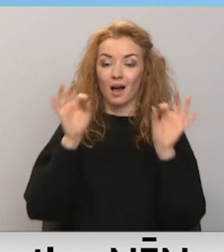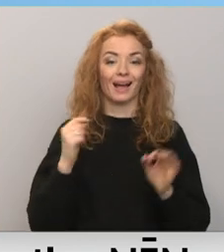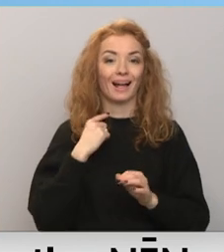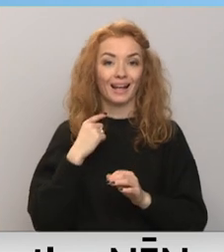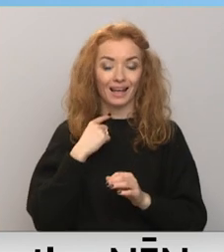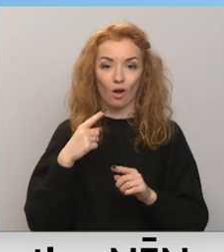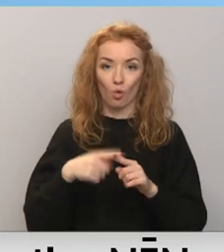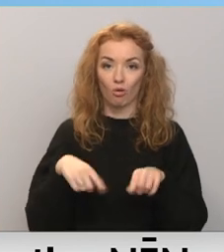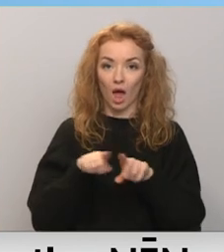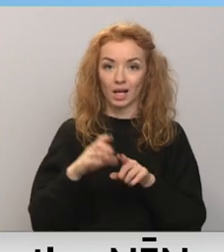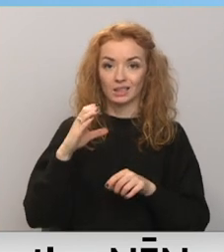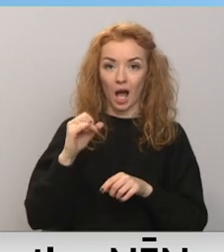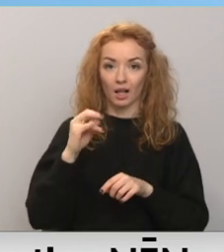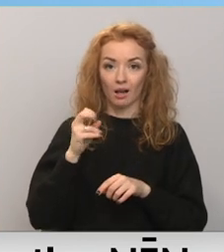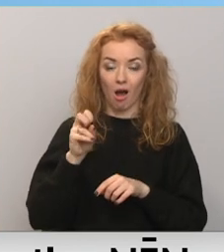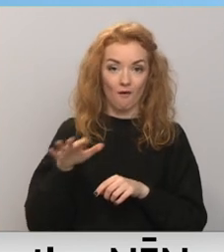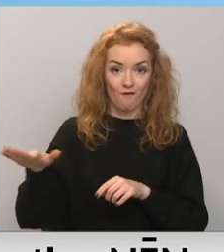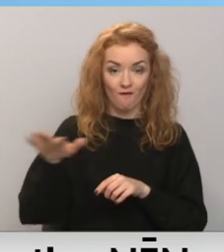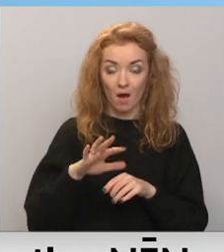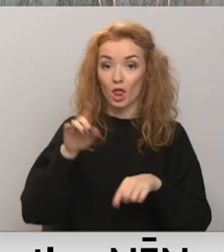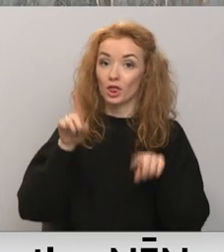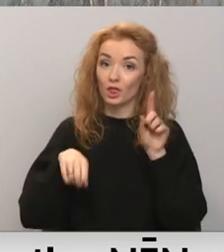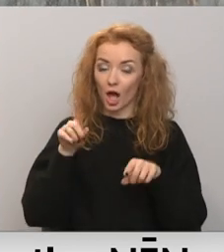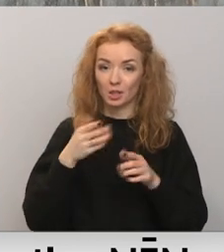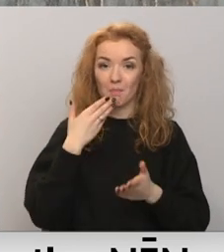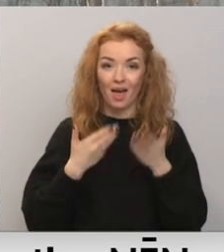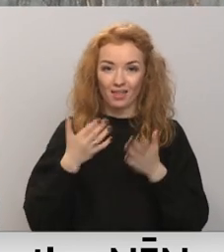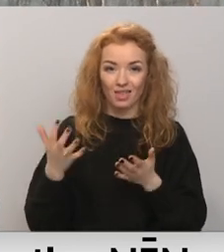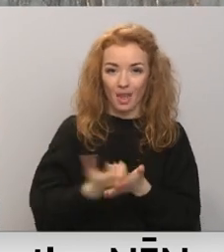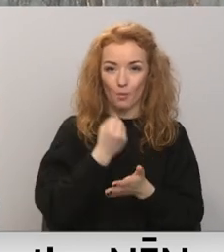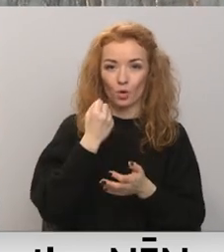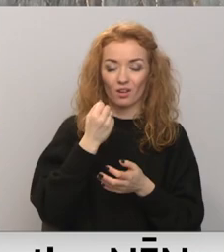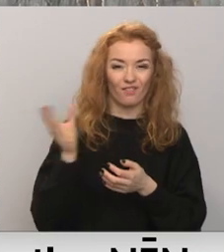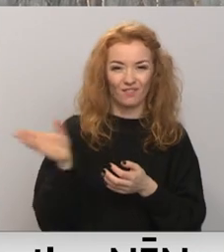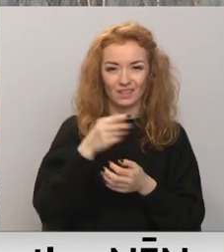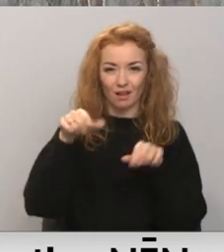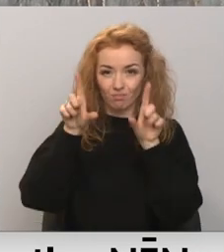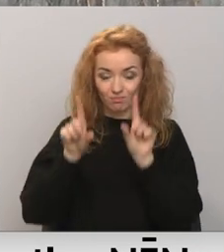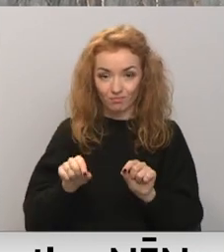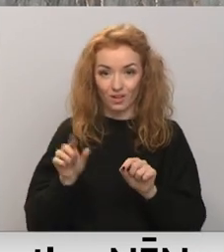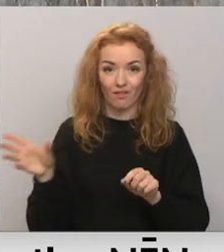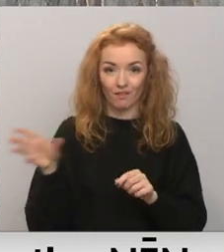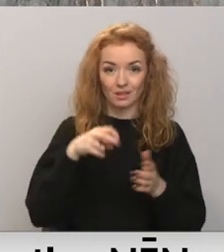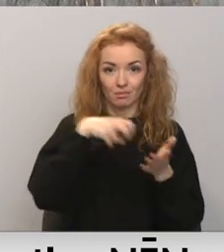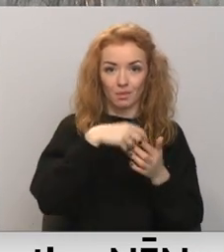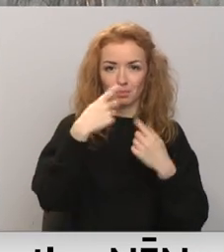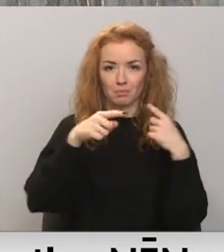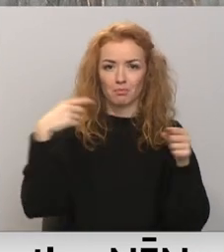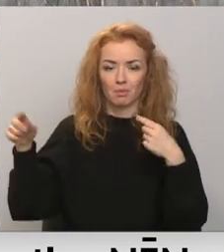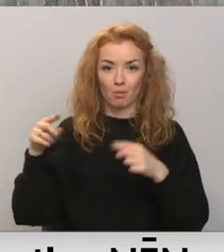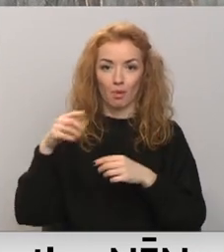toreizējas Cernikavas novads. Lai gan dažkārt mēģinot saņemt visas atlaidas, vienas ģimenes locikļi tika piedeklarēta dažādās